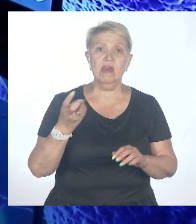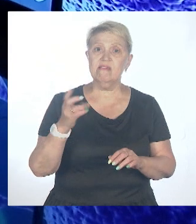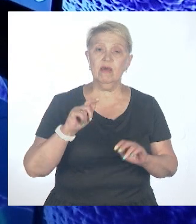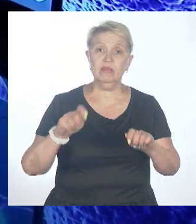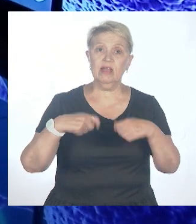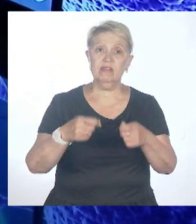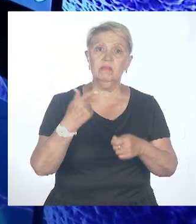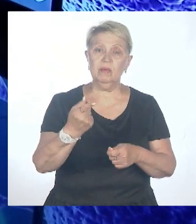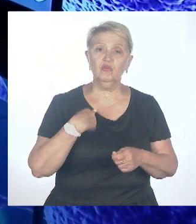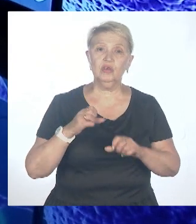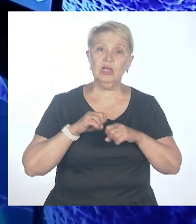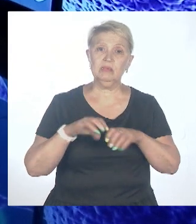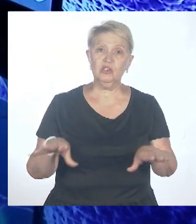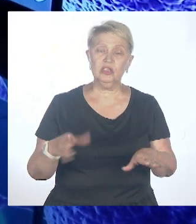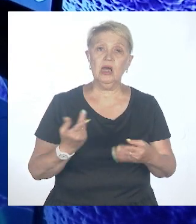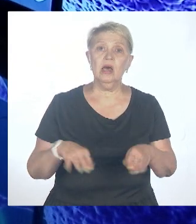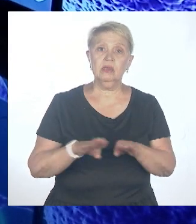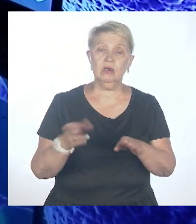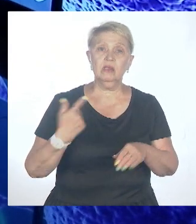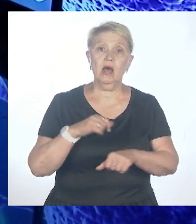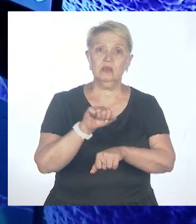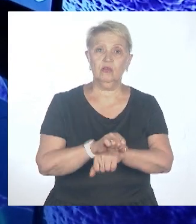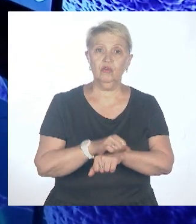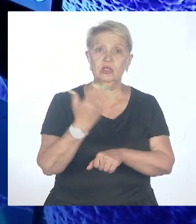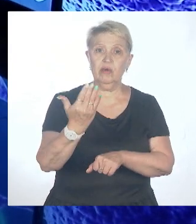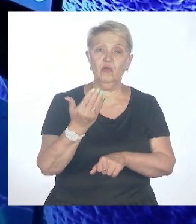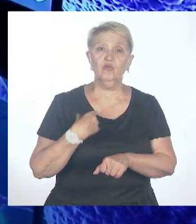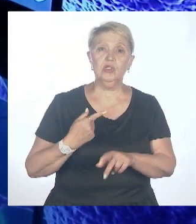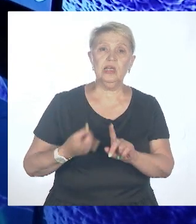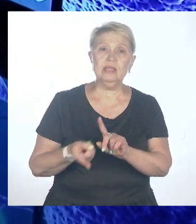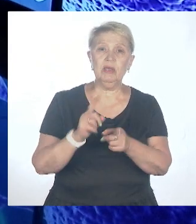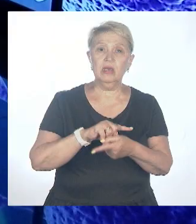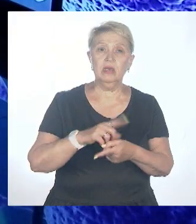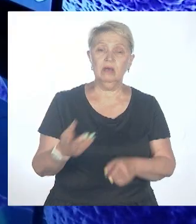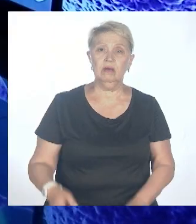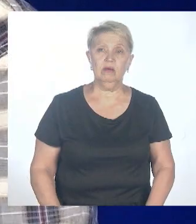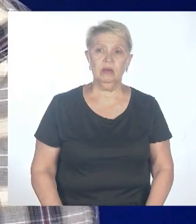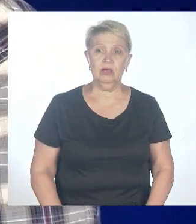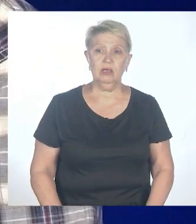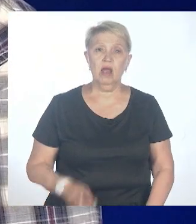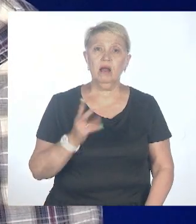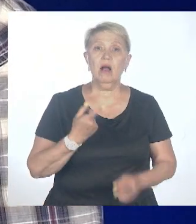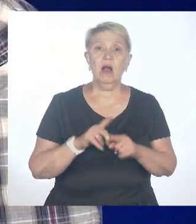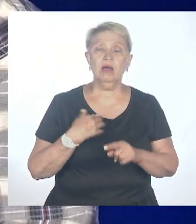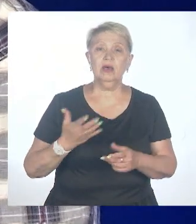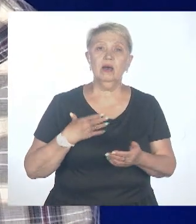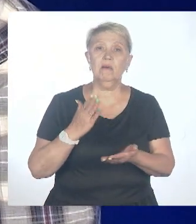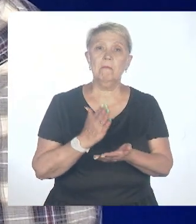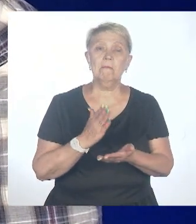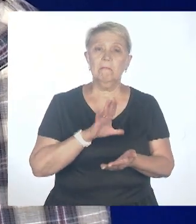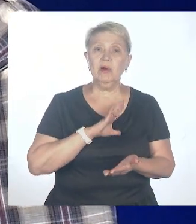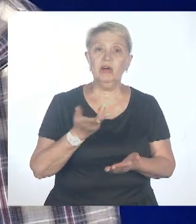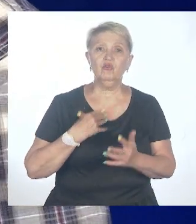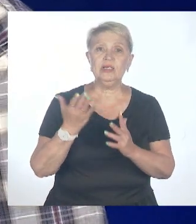быть, остановится его эволюция. Потому что мутации возникают в процессе деления, да, то есть, как это обычно и бывает. Он